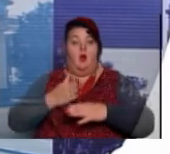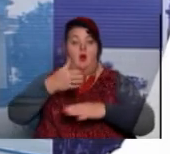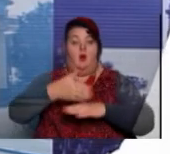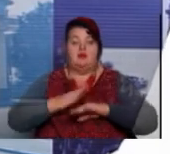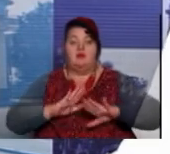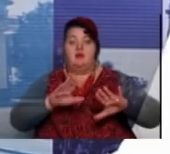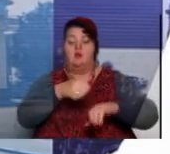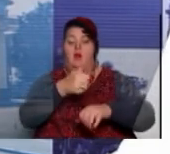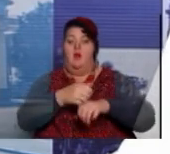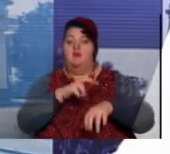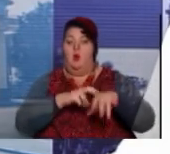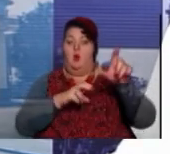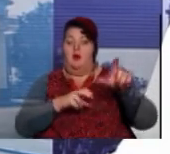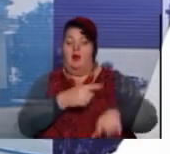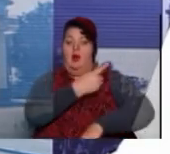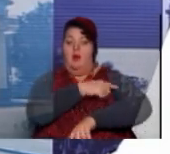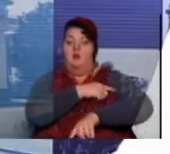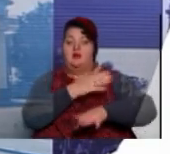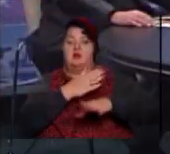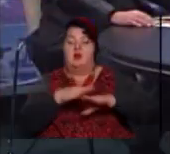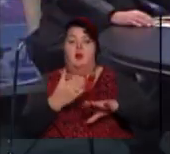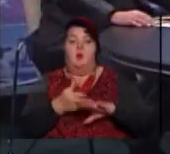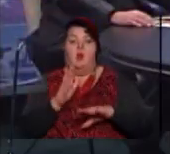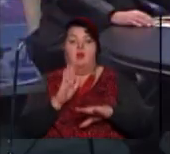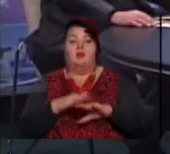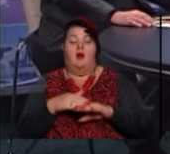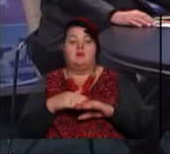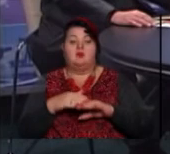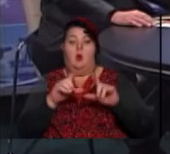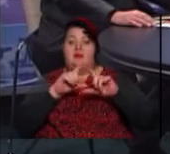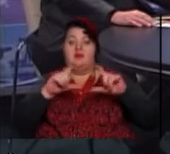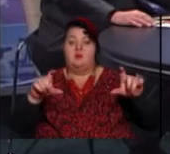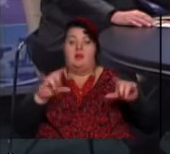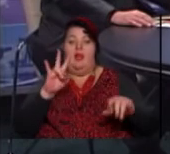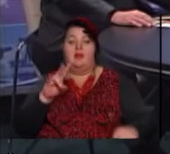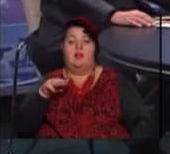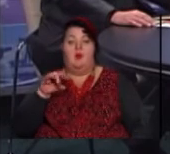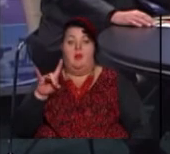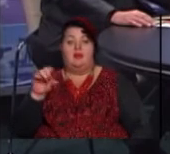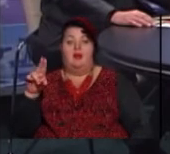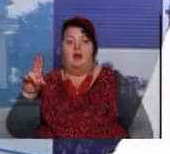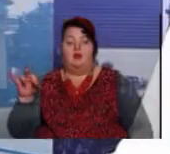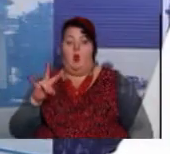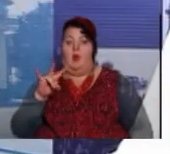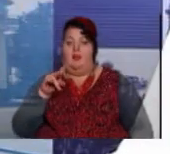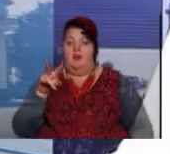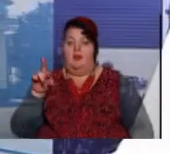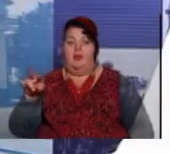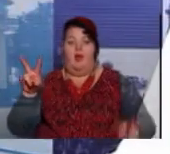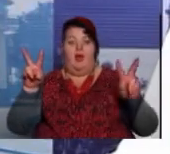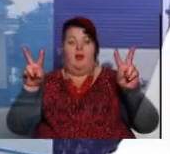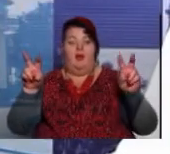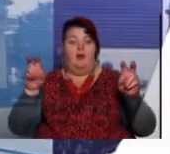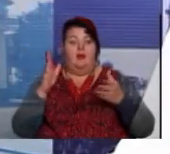головного лікаря з медичної частини Полтавського обласного онкологічного диспансеру. І Ніна Петренко – керівник громадської організації «Надія є». Нагадаю, ви